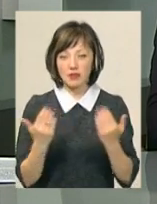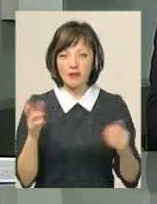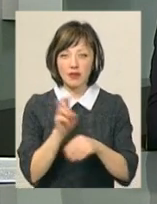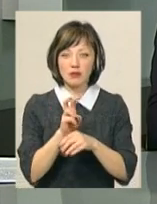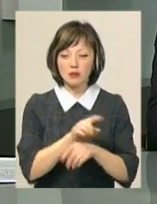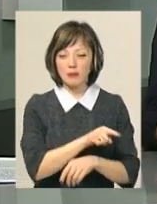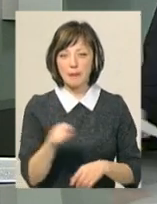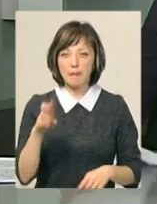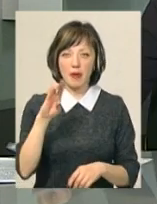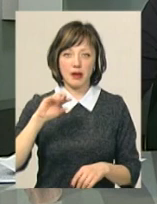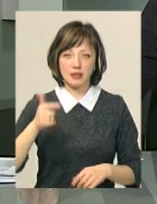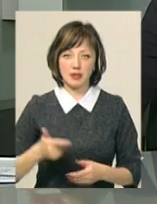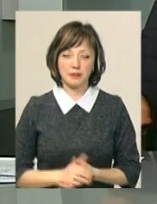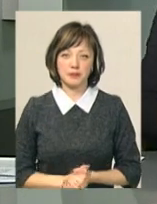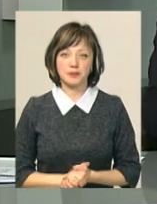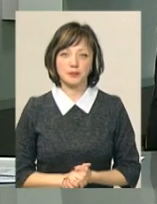впродовж березня.